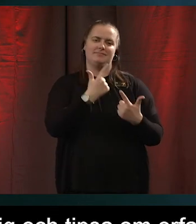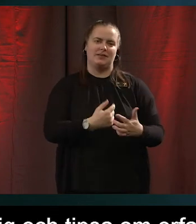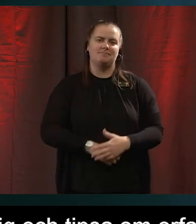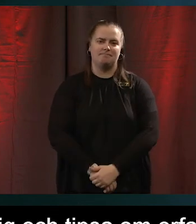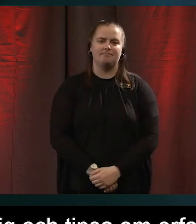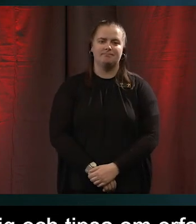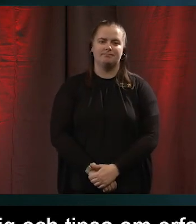Ja.